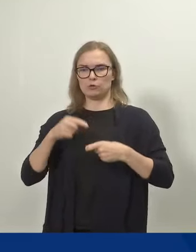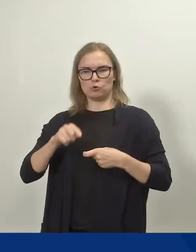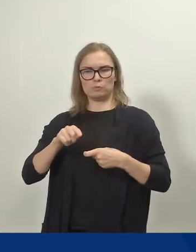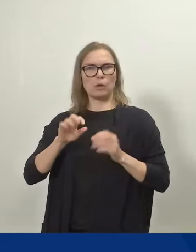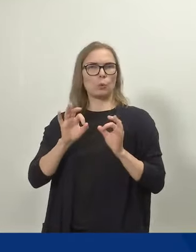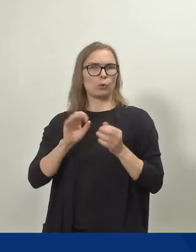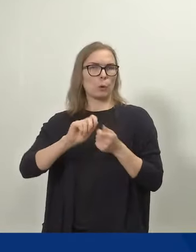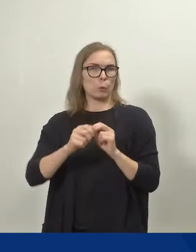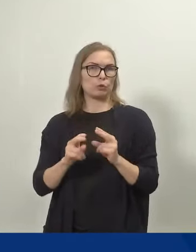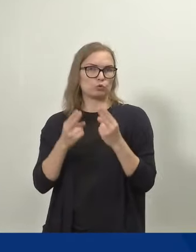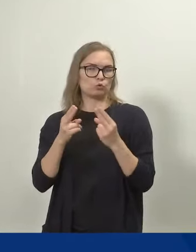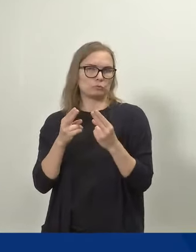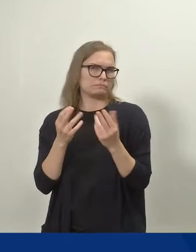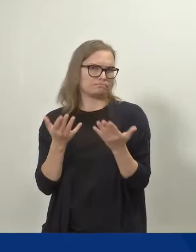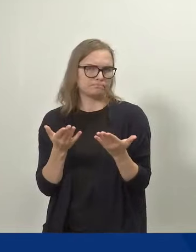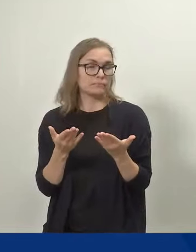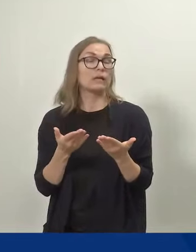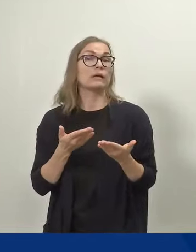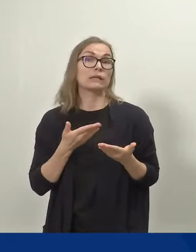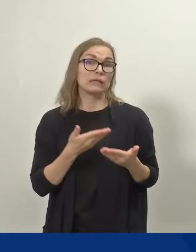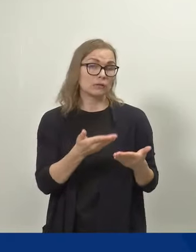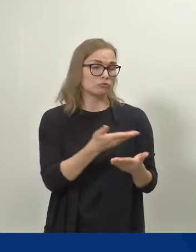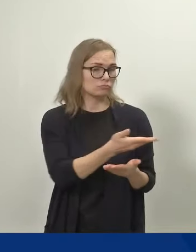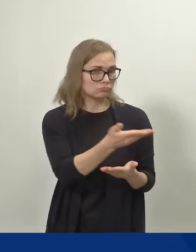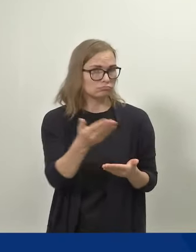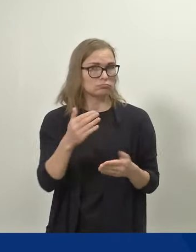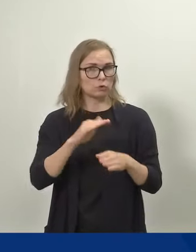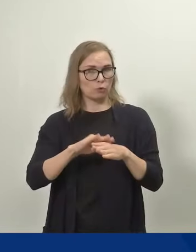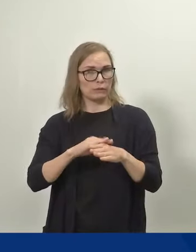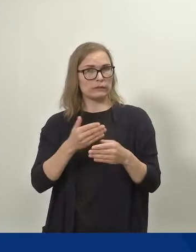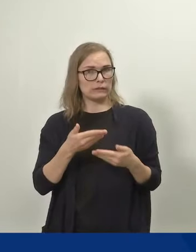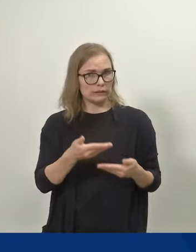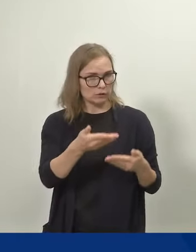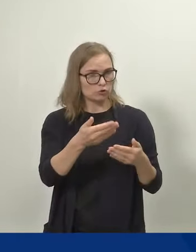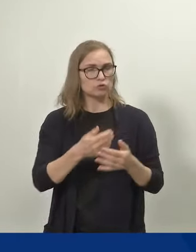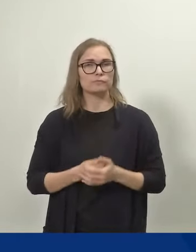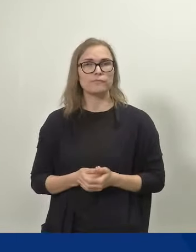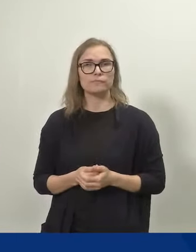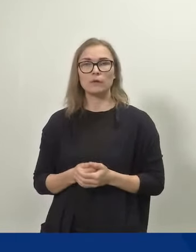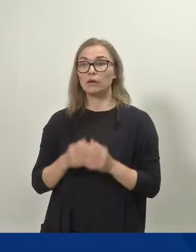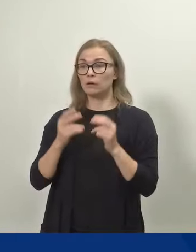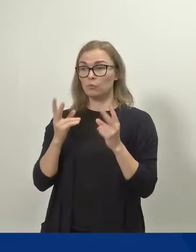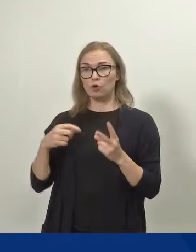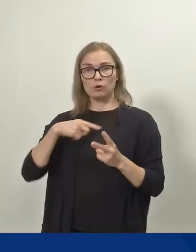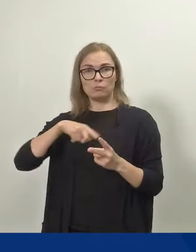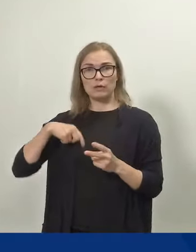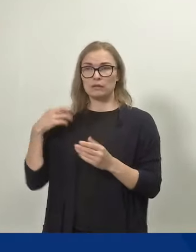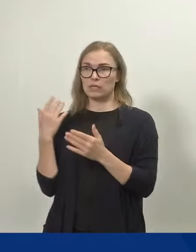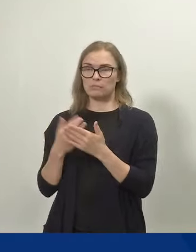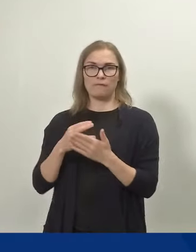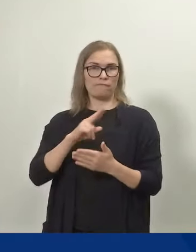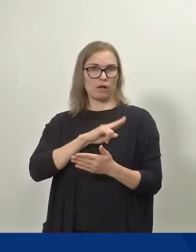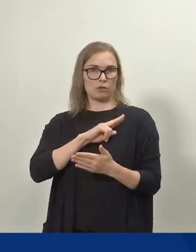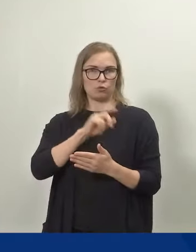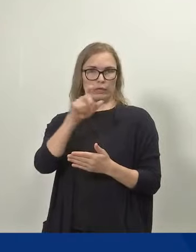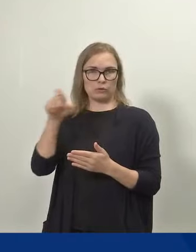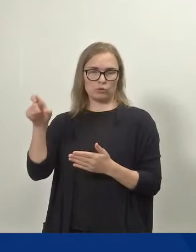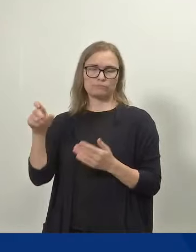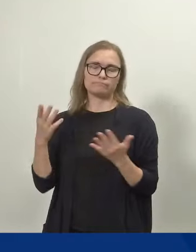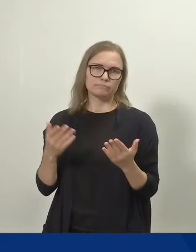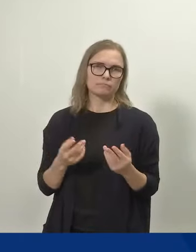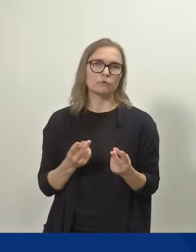perhejärjestöille ja tasa-arvojärjestöille näistä kommenteista. Lisäksi me ollaan tehty yhteistyötä valtuutettujen, eli